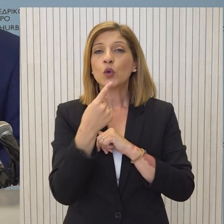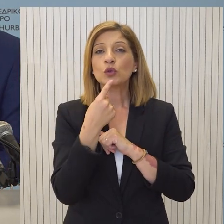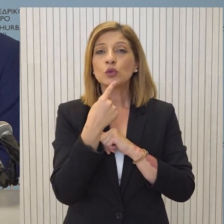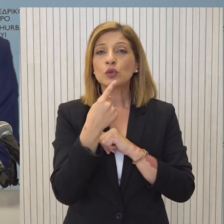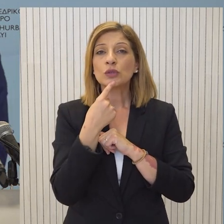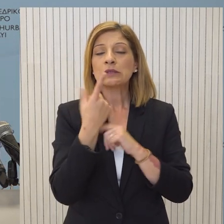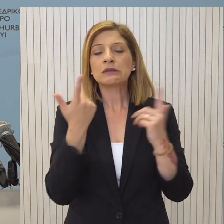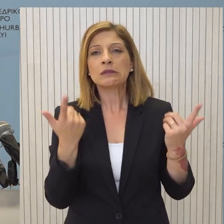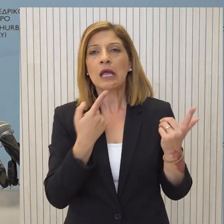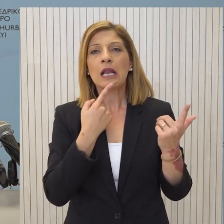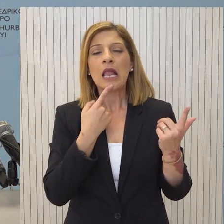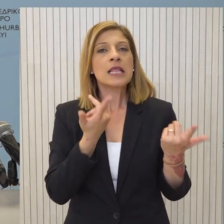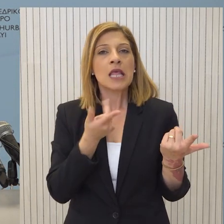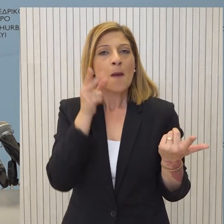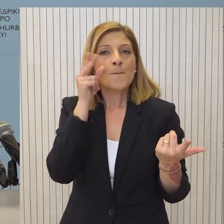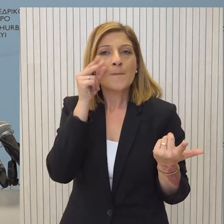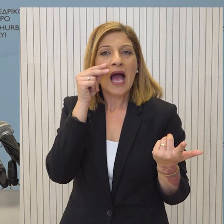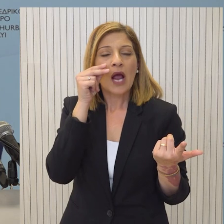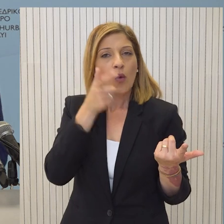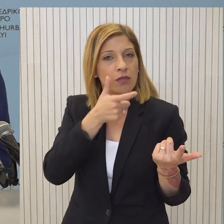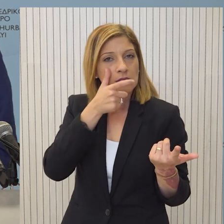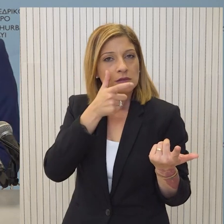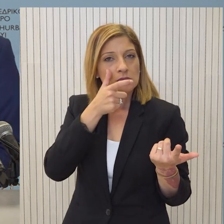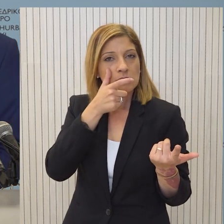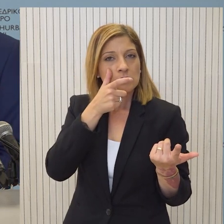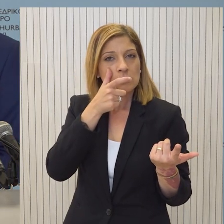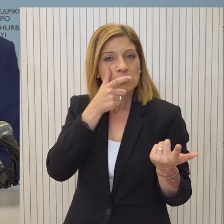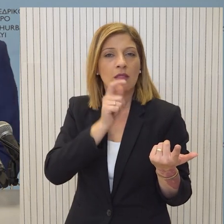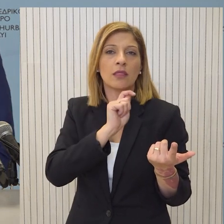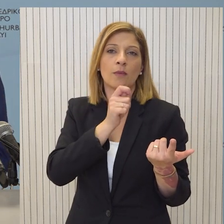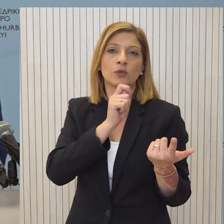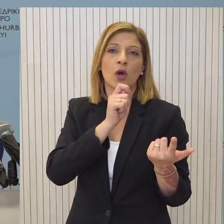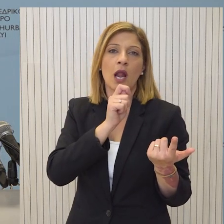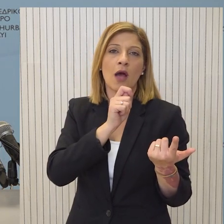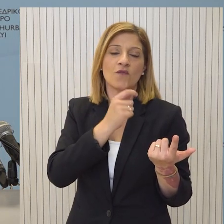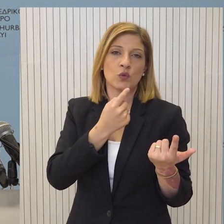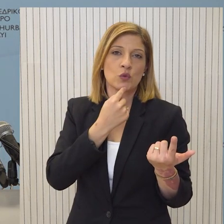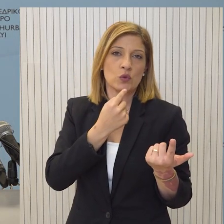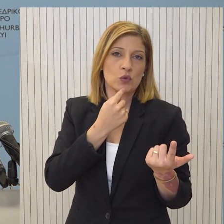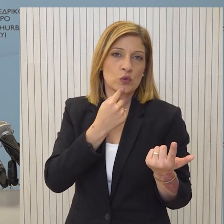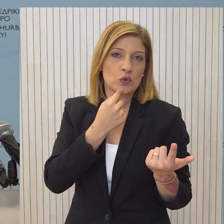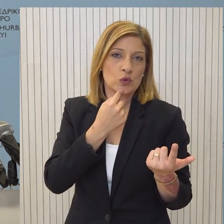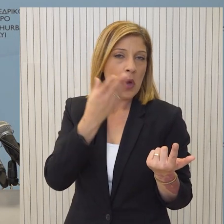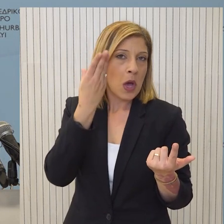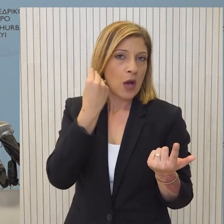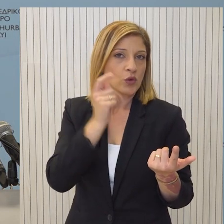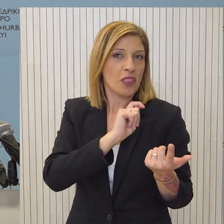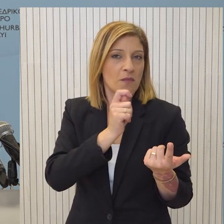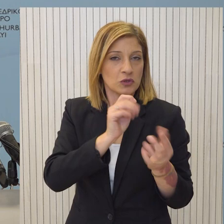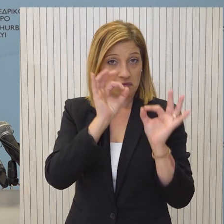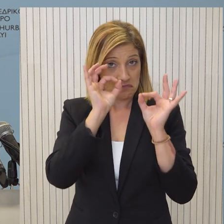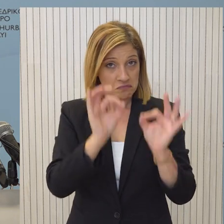την υποπροϋποθέσεις παρακολούθηση λειτουργών των μέσων μαζικής ενημέρωσης. Έχουμε